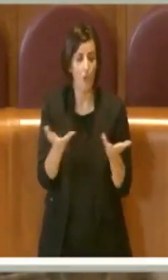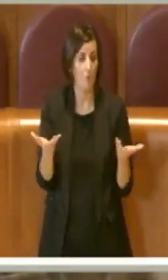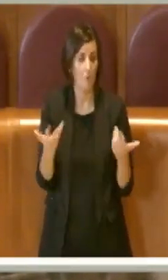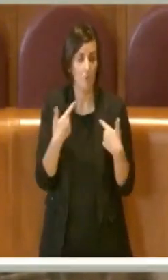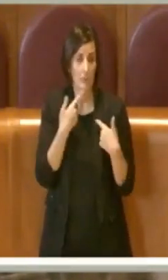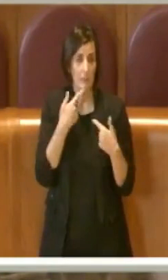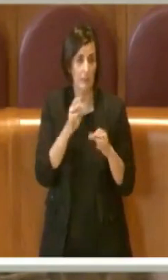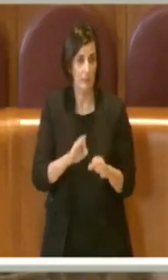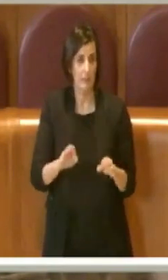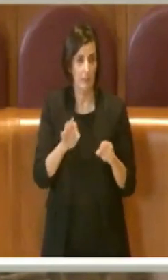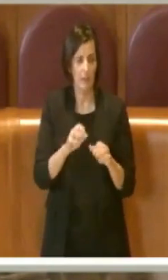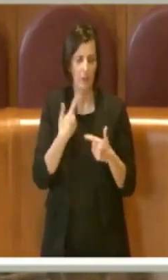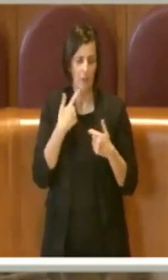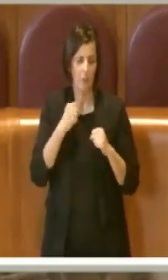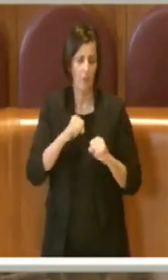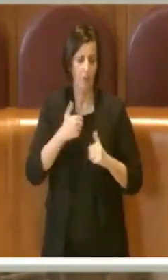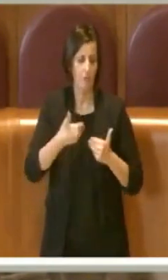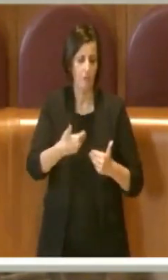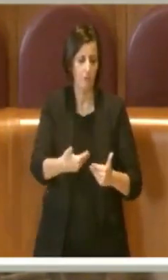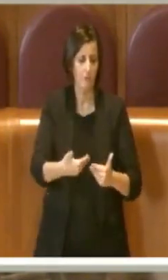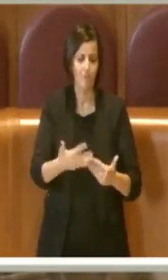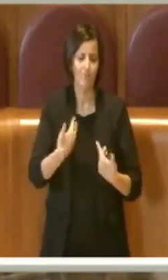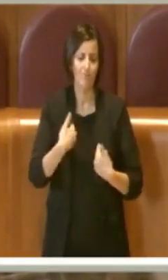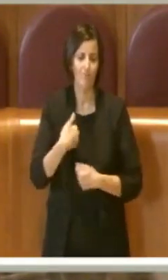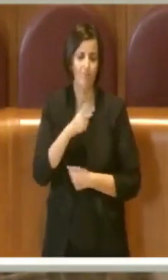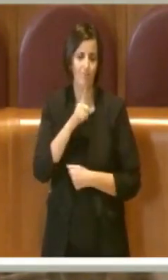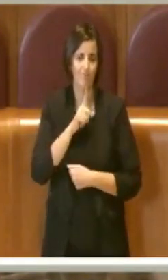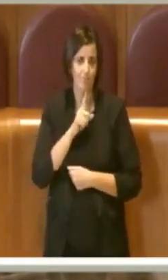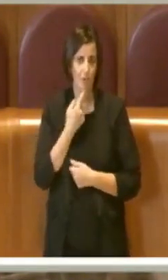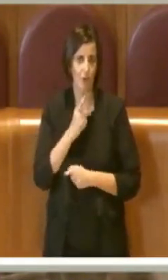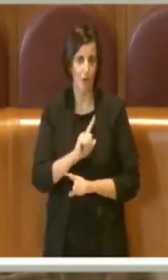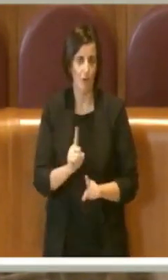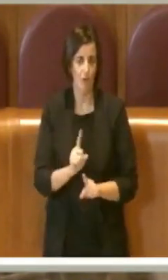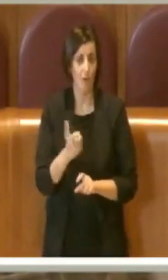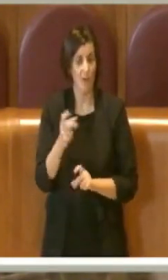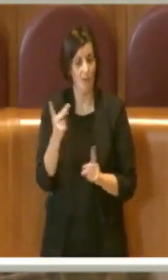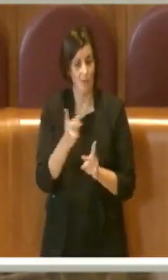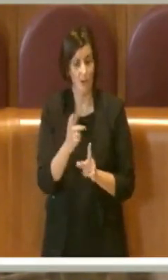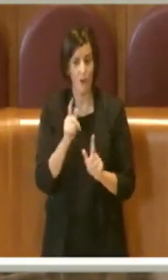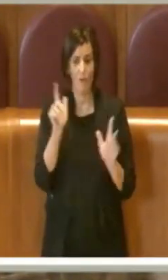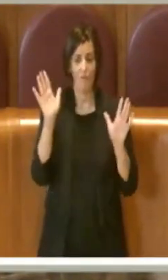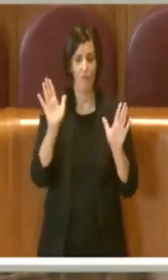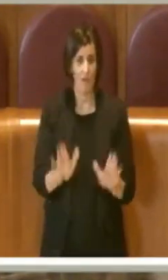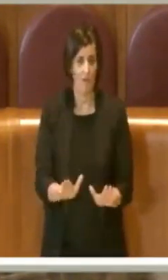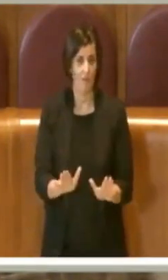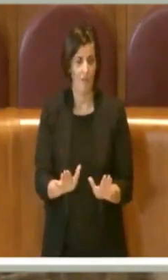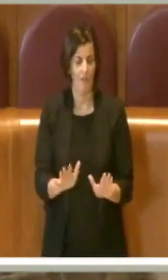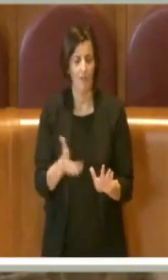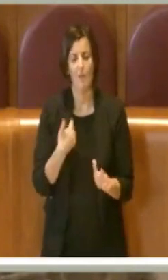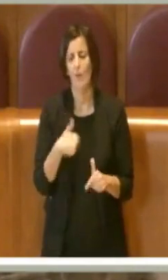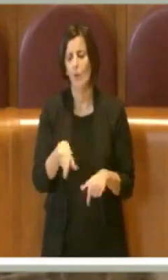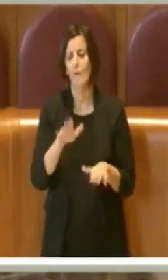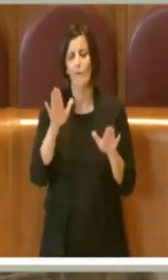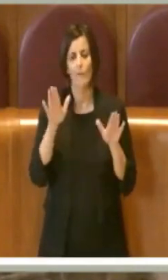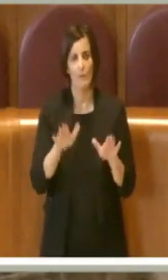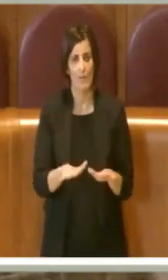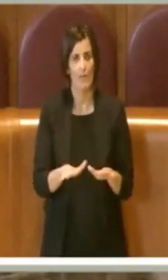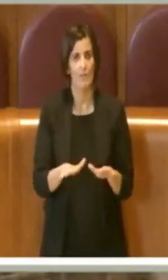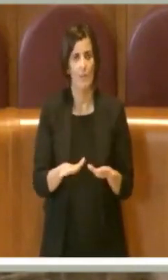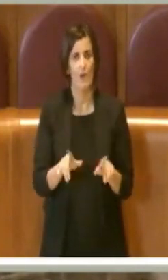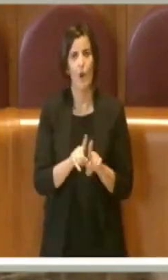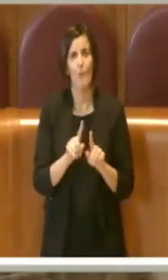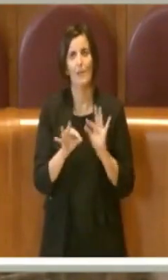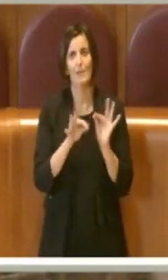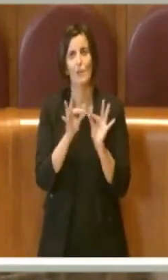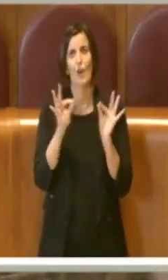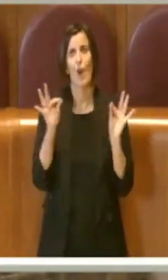su molte cose. Non lo faccio perché in realtà siamo fermi, esattamente fermi, agli slogan